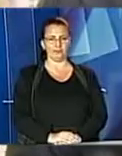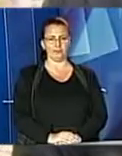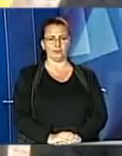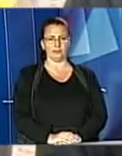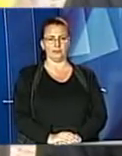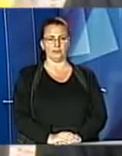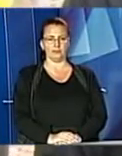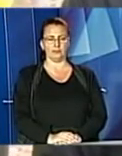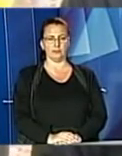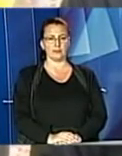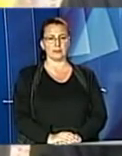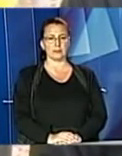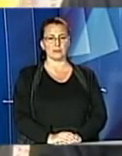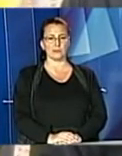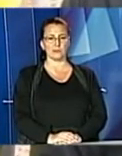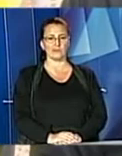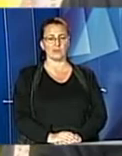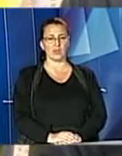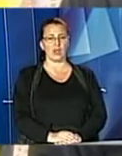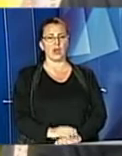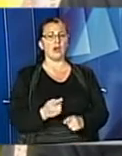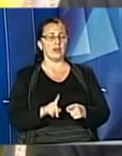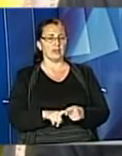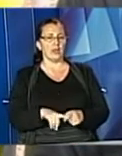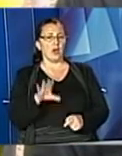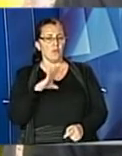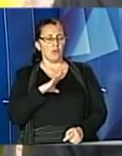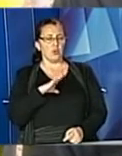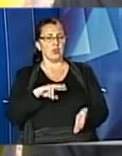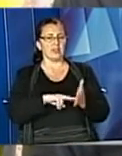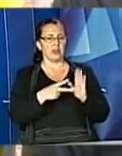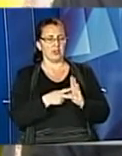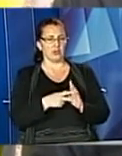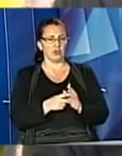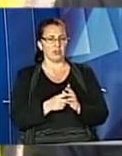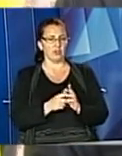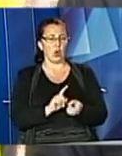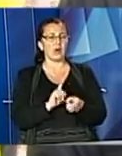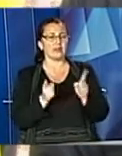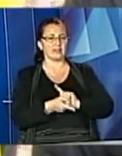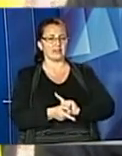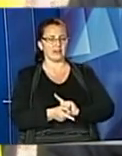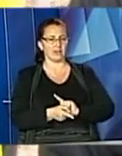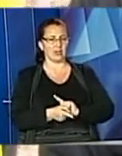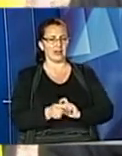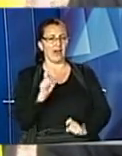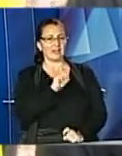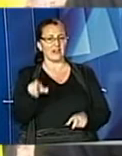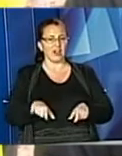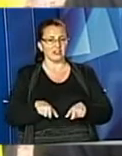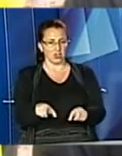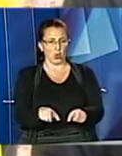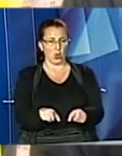На цій ділянці було передбачено заміна трамвайних колій старих і нових, заміна